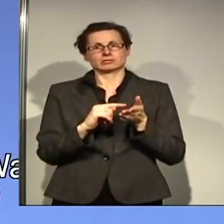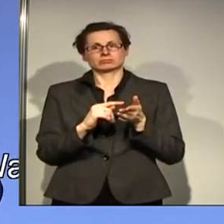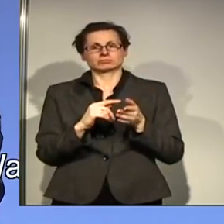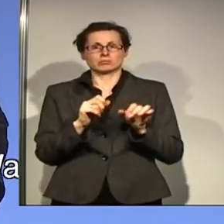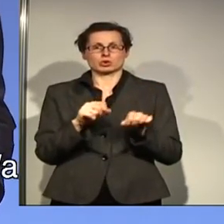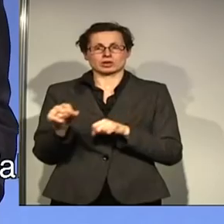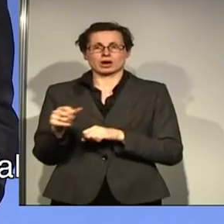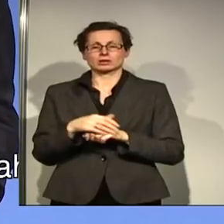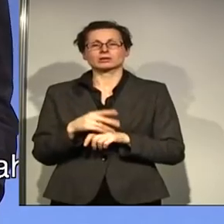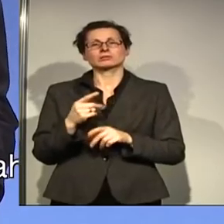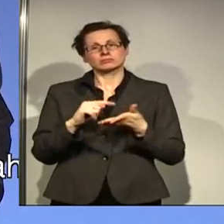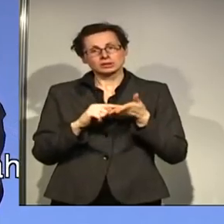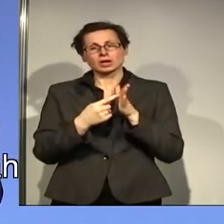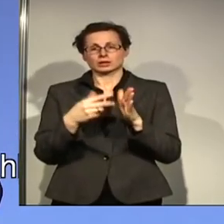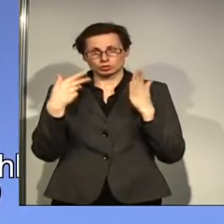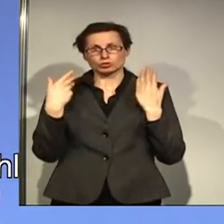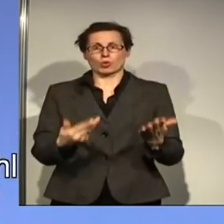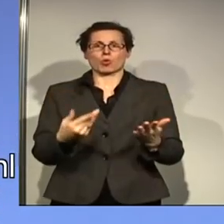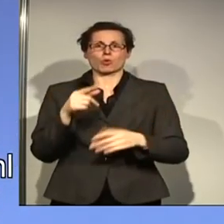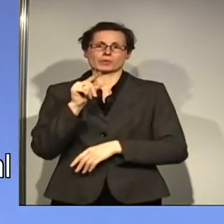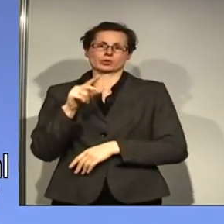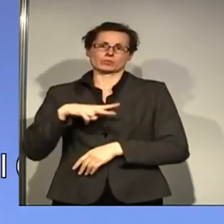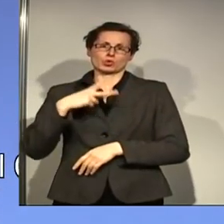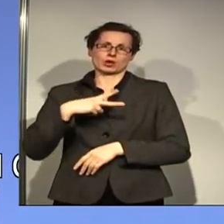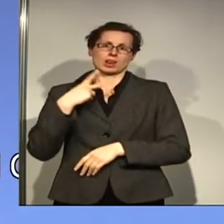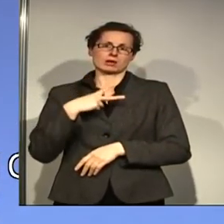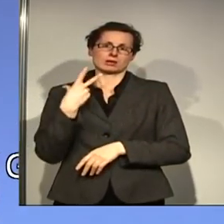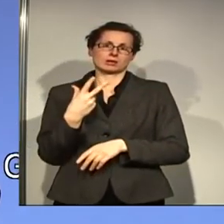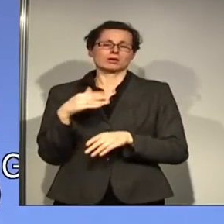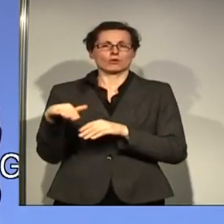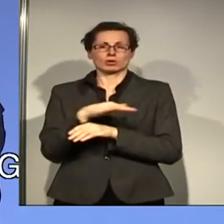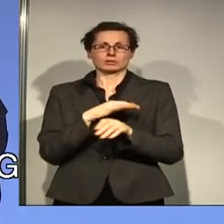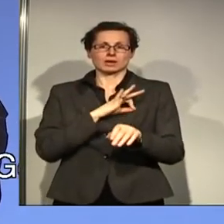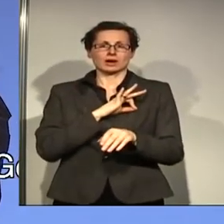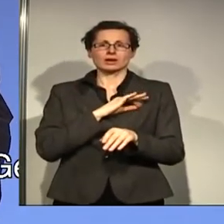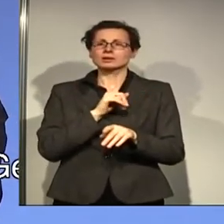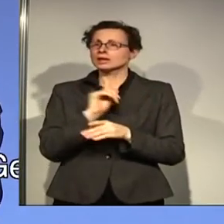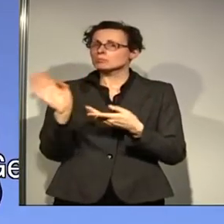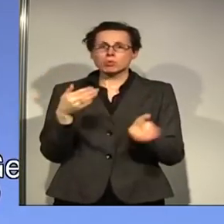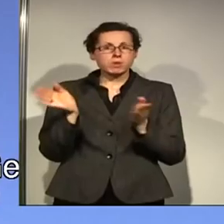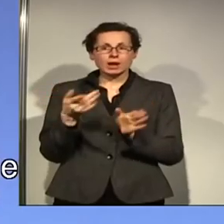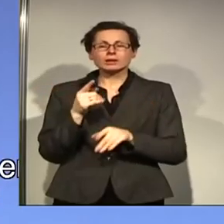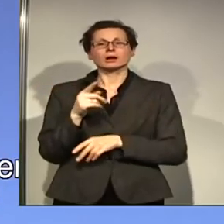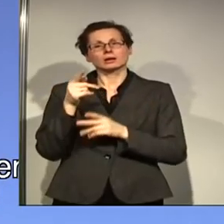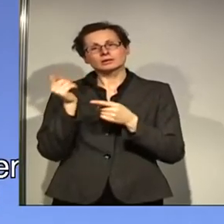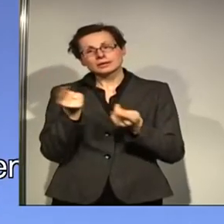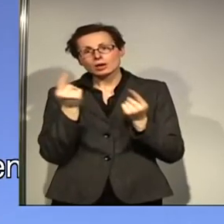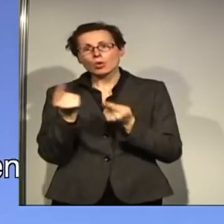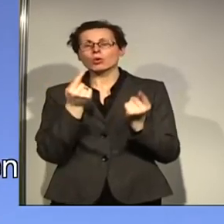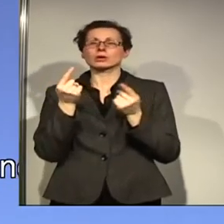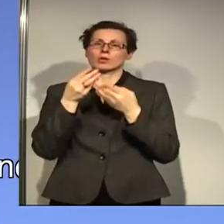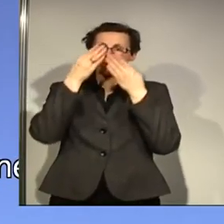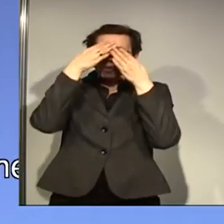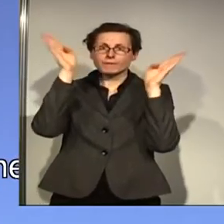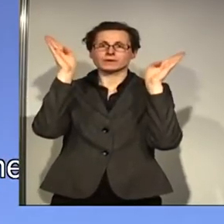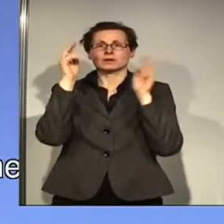was eine moderne Volkspartei ausmacht. Dialog statt Propaganda, Offenheit statt Arroganz und Neugier statt Besserwisserei,